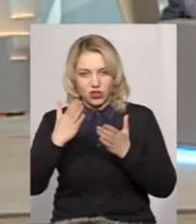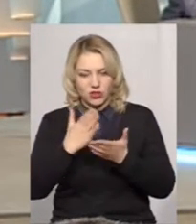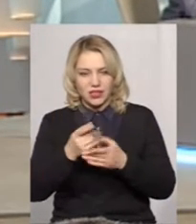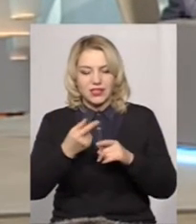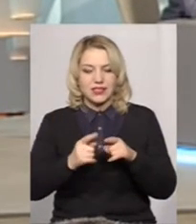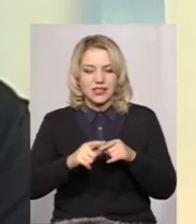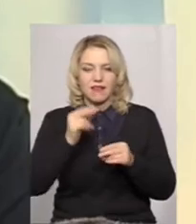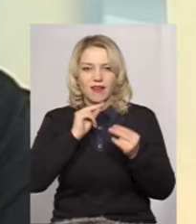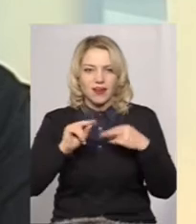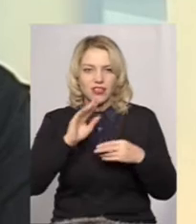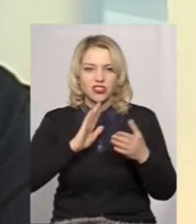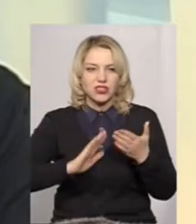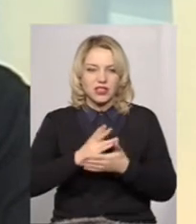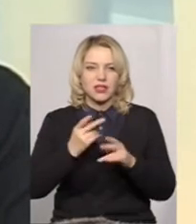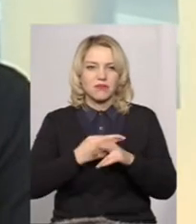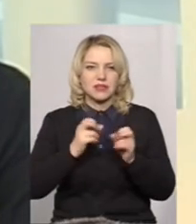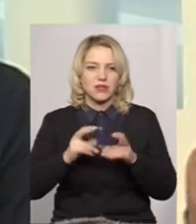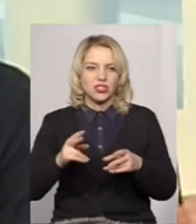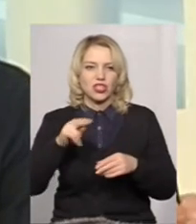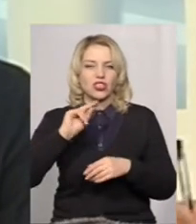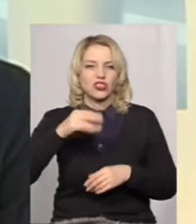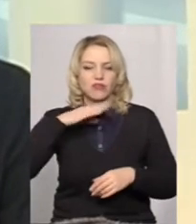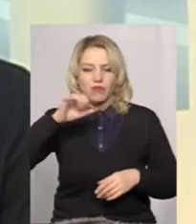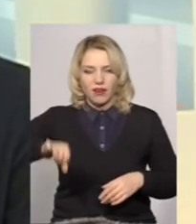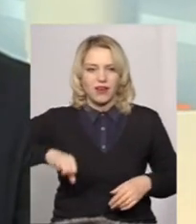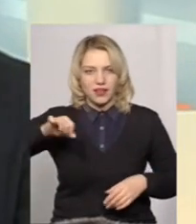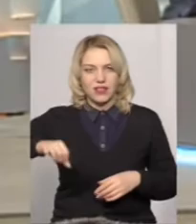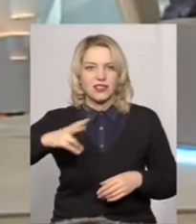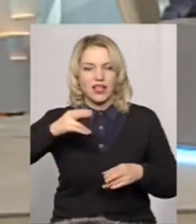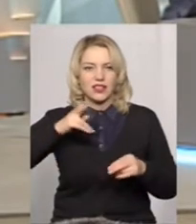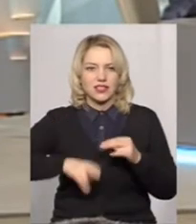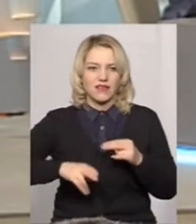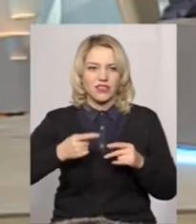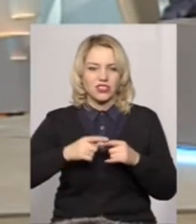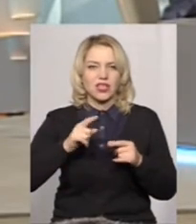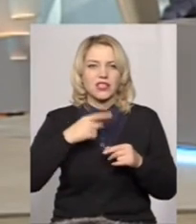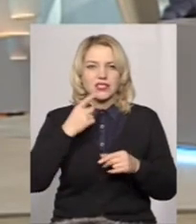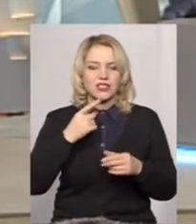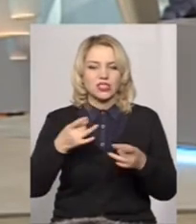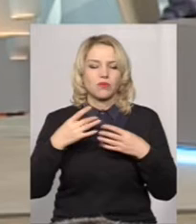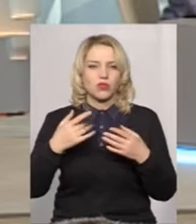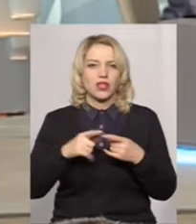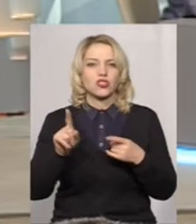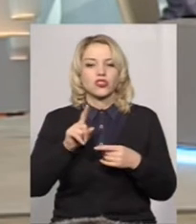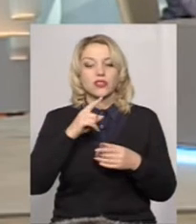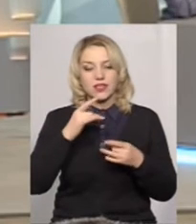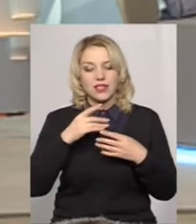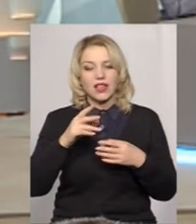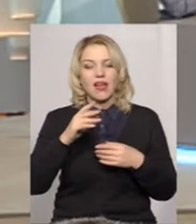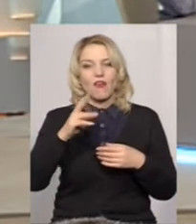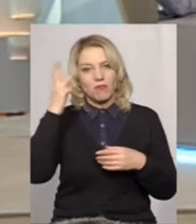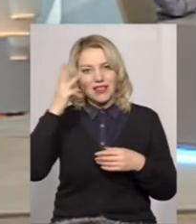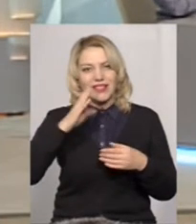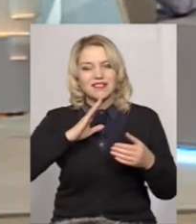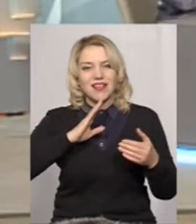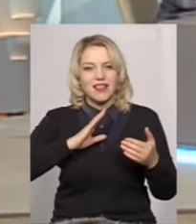це краще, це якісніше, це безпечніше, ніж криниці. А на завершення, назвіть, будь ласка, ви сказали, що в Хмельницькому якісна вода. А в якому